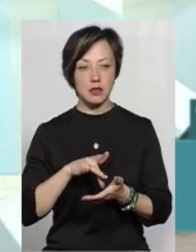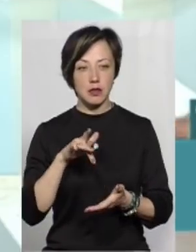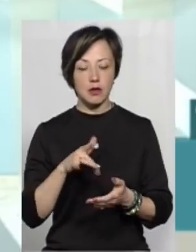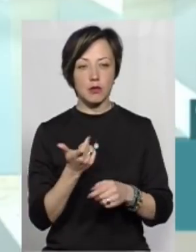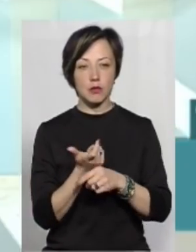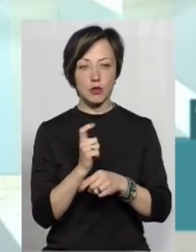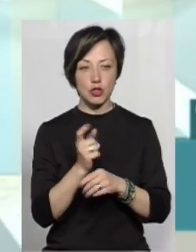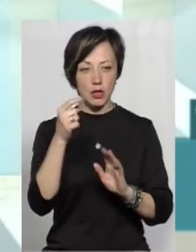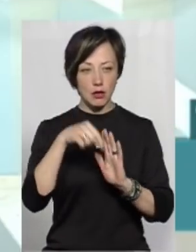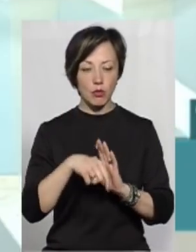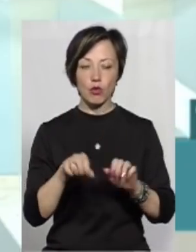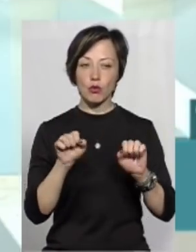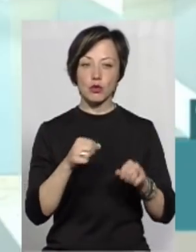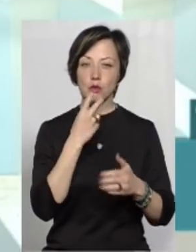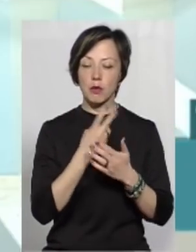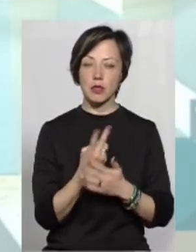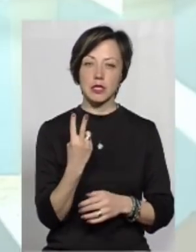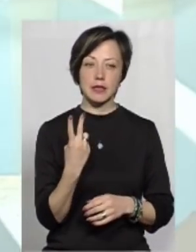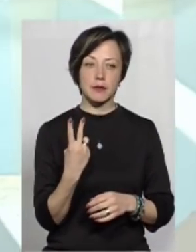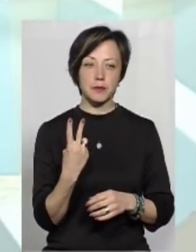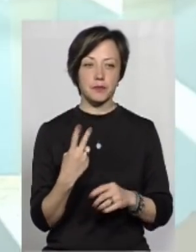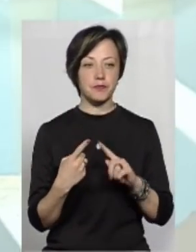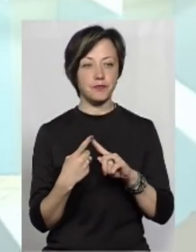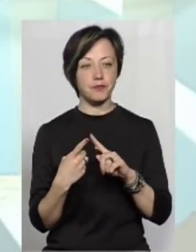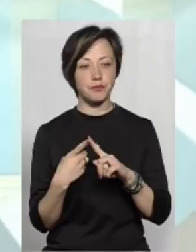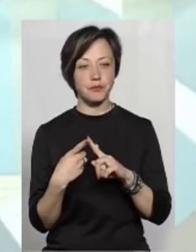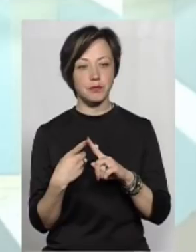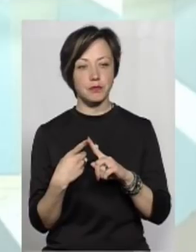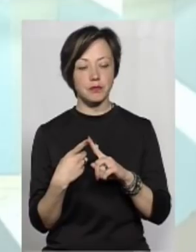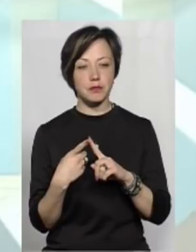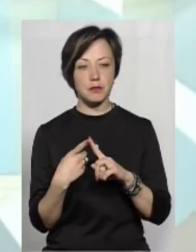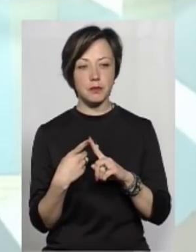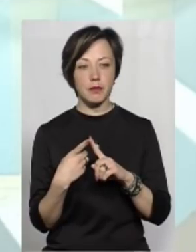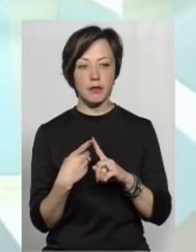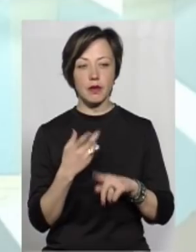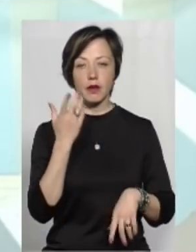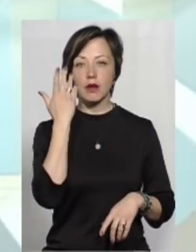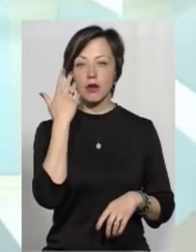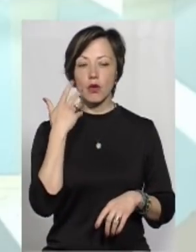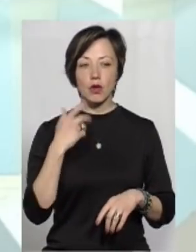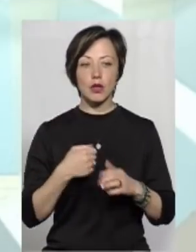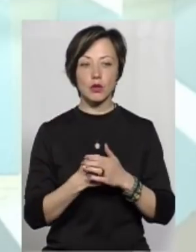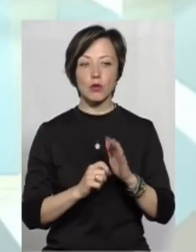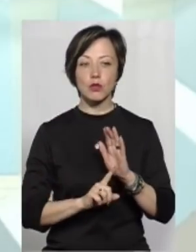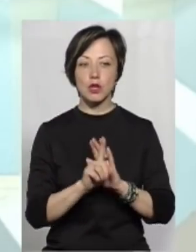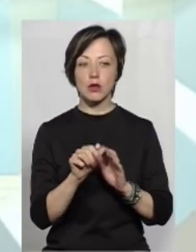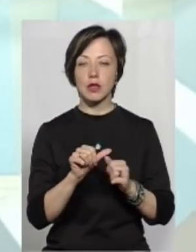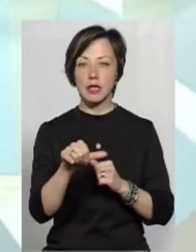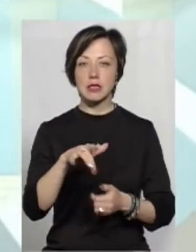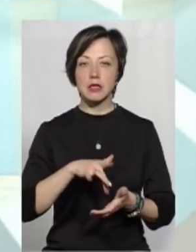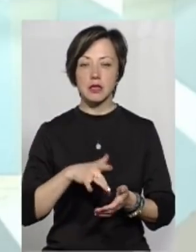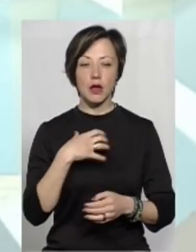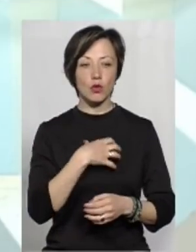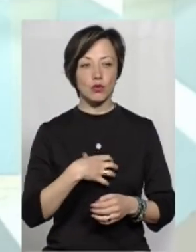трішки більш глибоко, ми можемо побачити дві речі. Пункт перший. До початку децентралізації